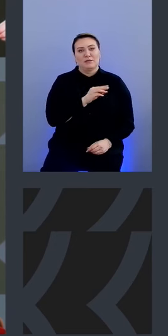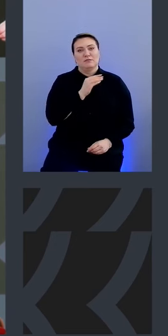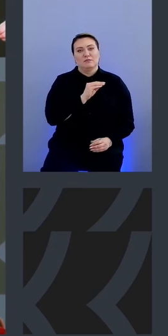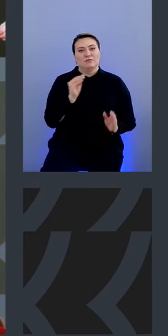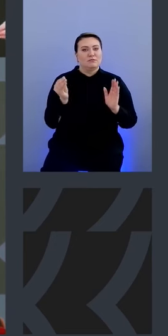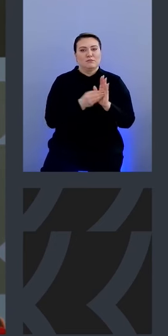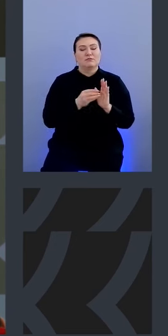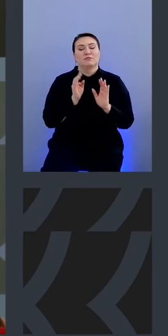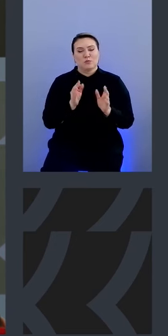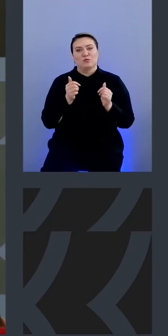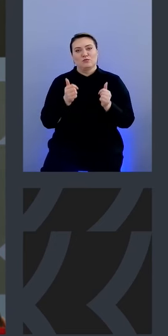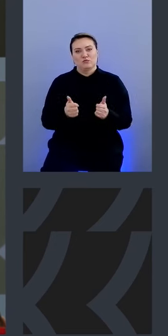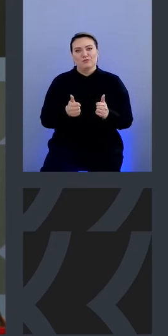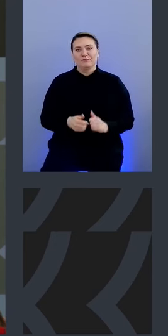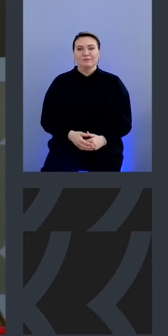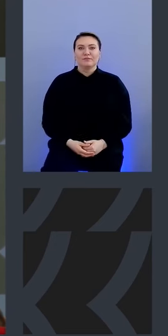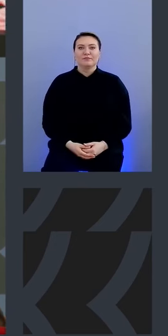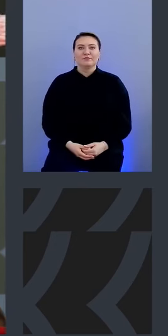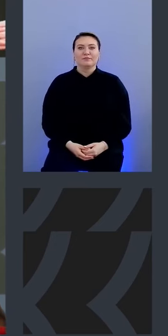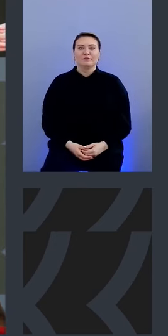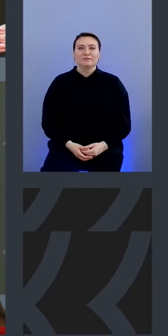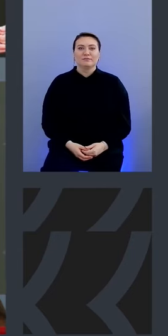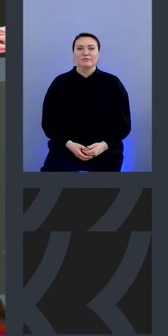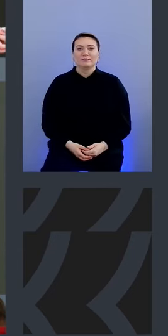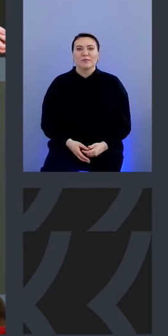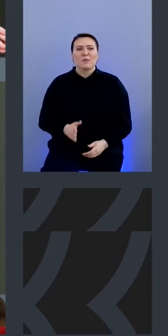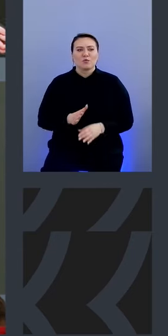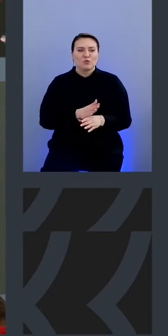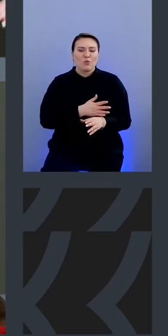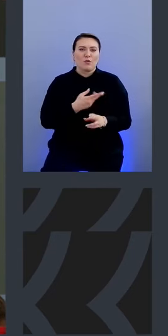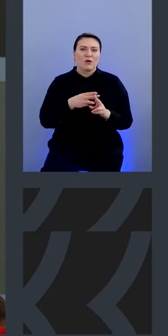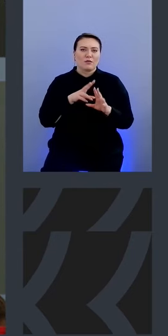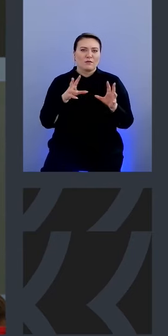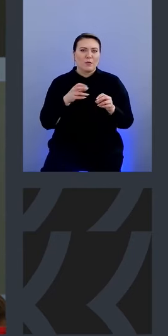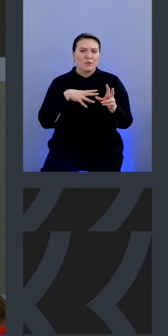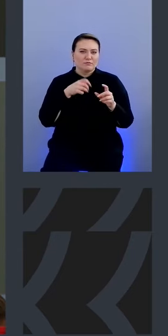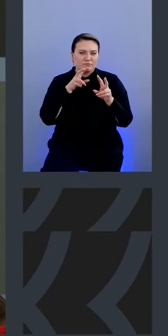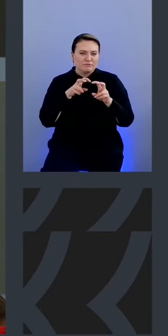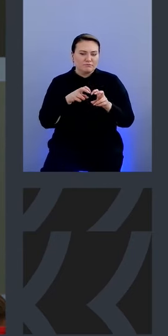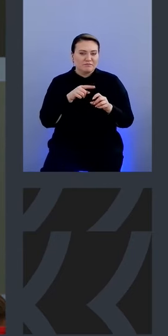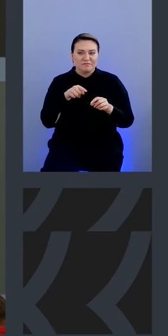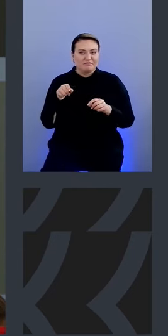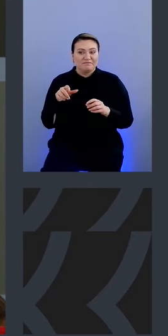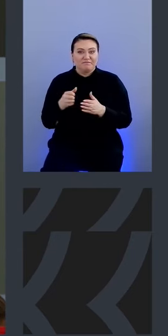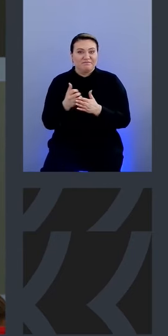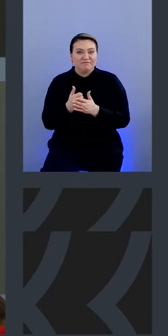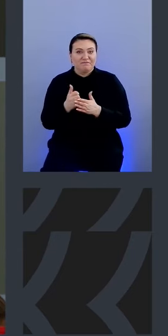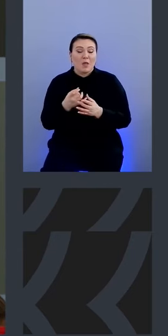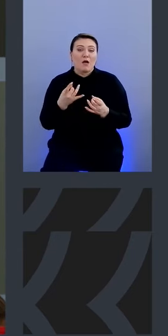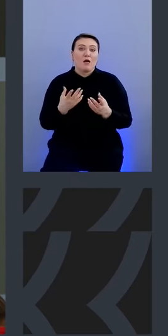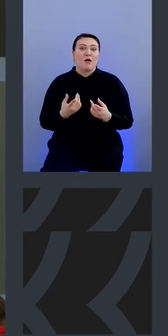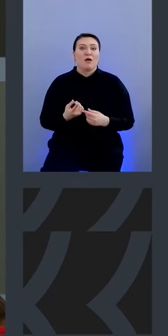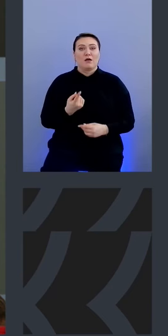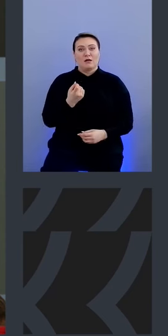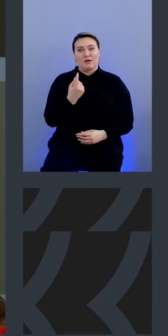вот и очень долго мы тестировали и она не шло вот оказалось просто то что